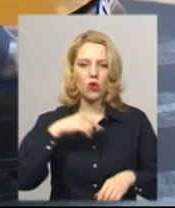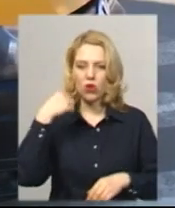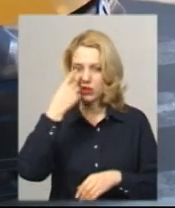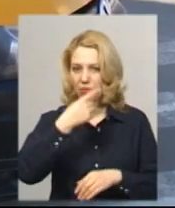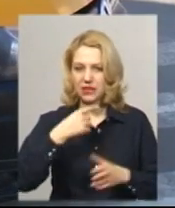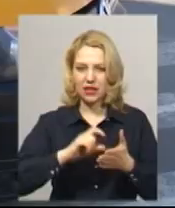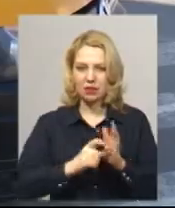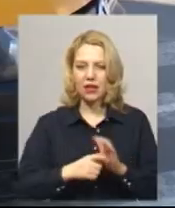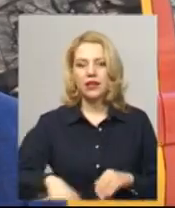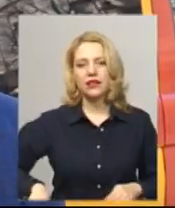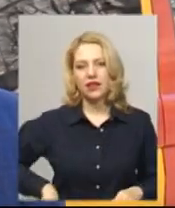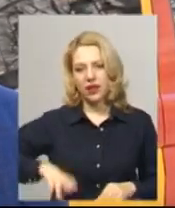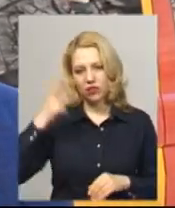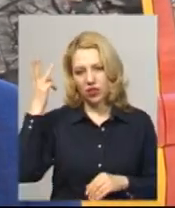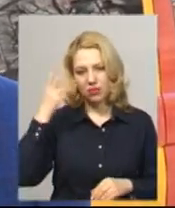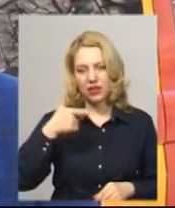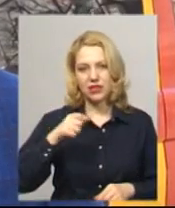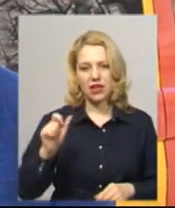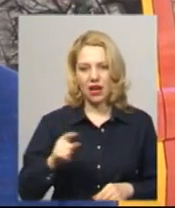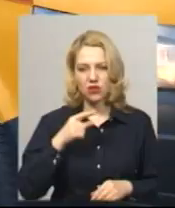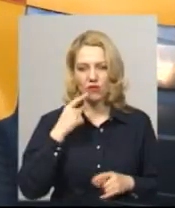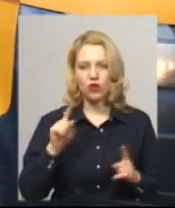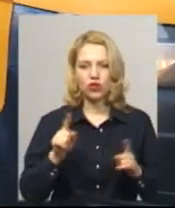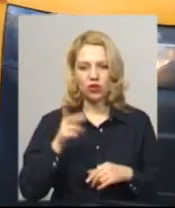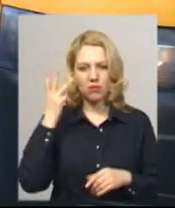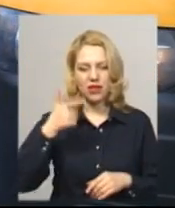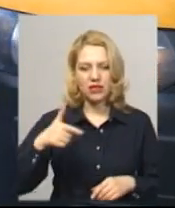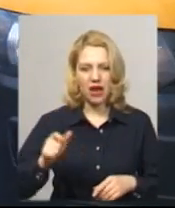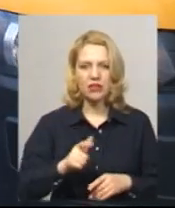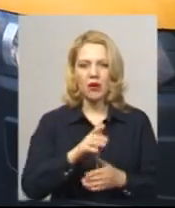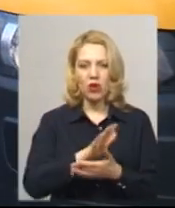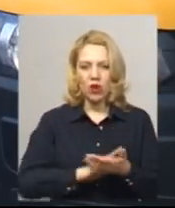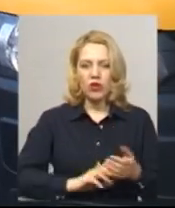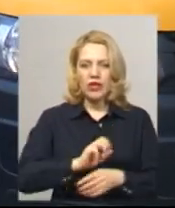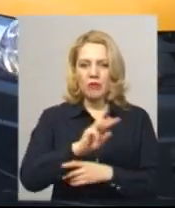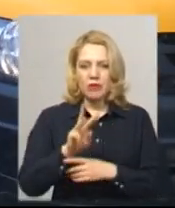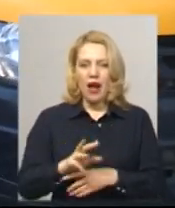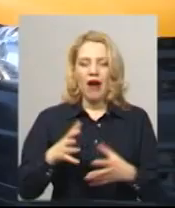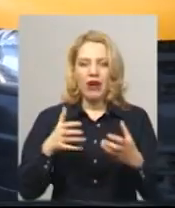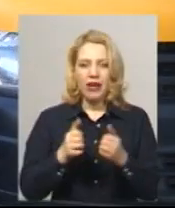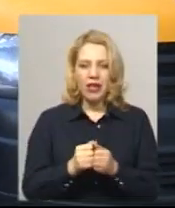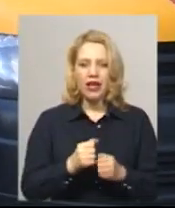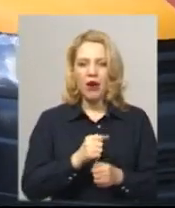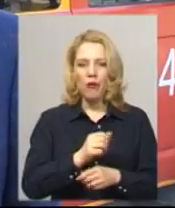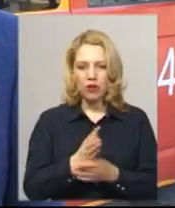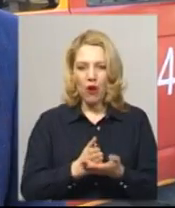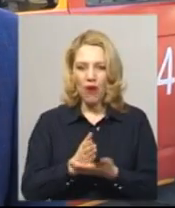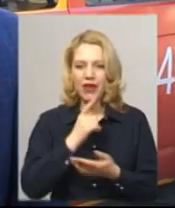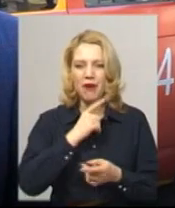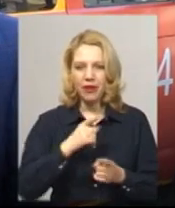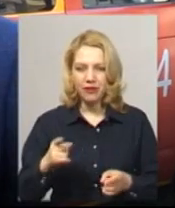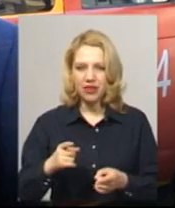Директор «Хмельницьк Газу» Дмитро Дідич говорить, що «Хмельницьк Газ» продовжує забезпечувати аварійне обслуговування під час карантину.